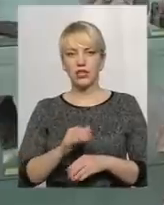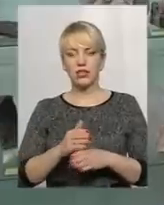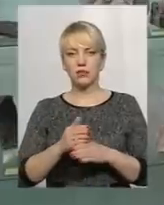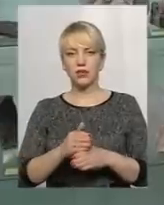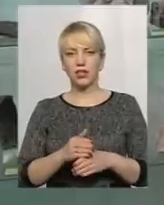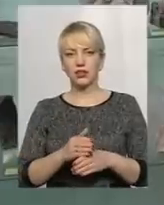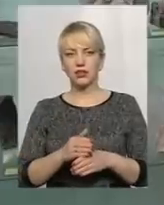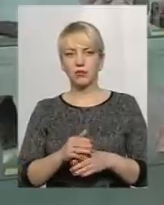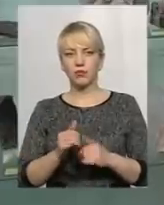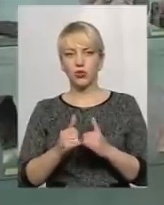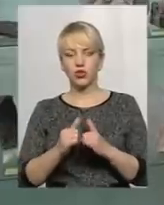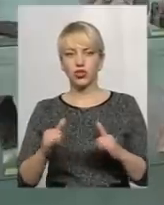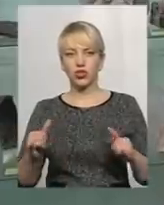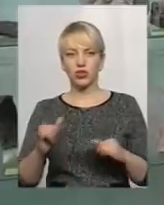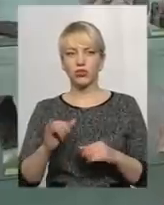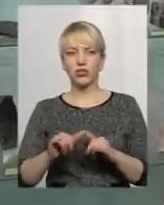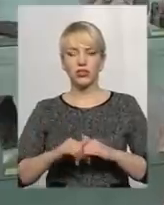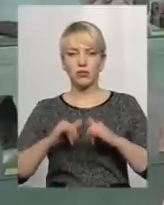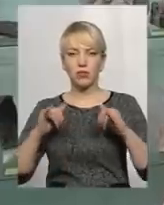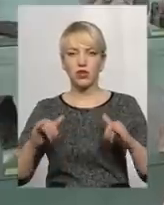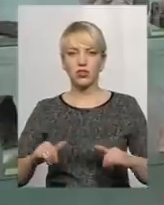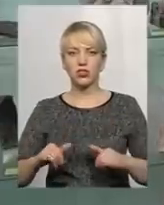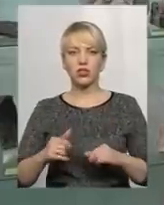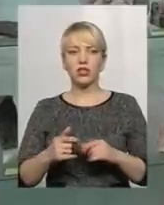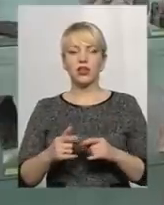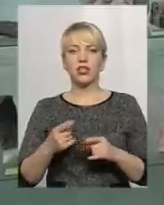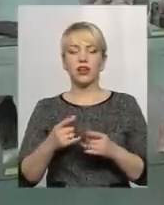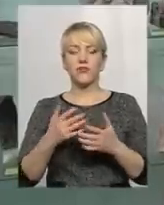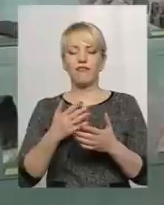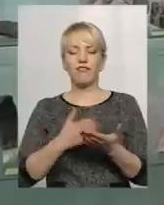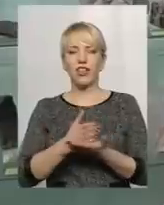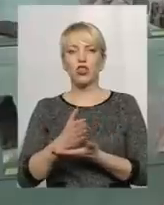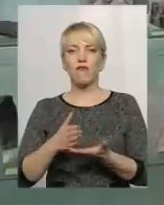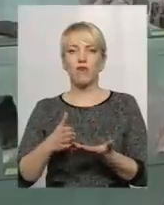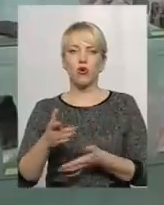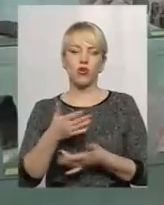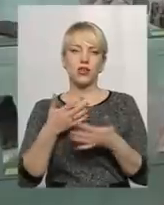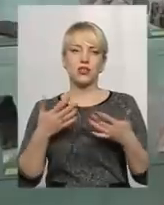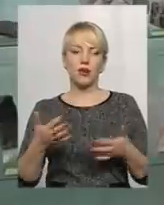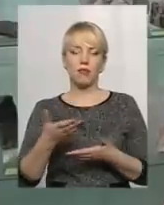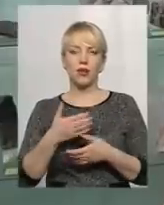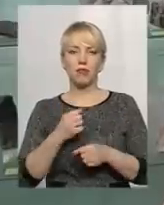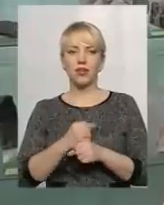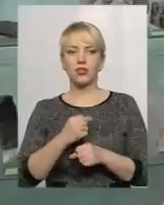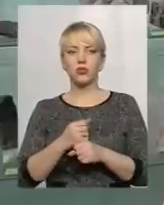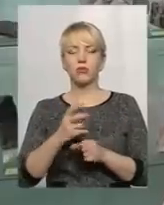поширенню і збільшенню видового різноманіття. І ми працюємо над програмою